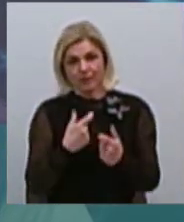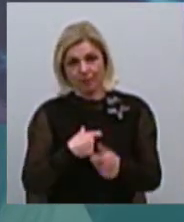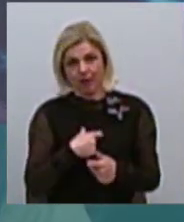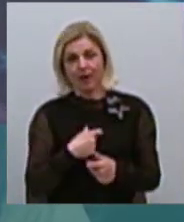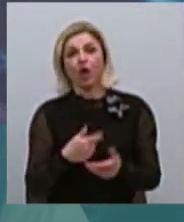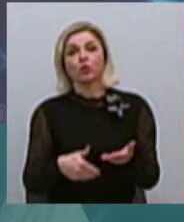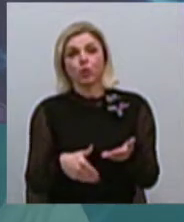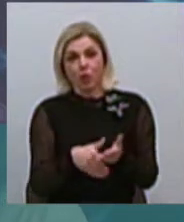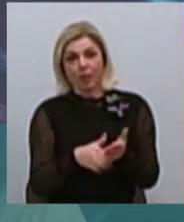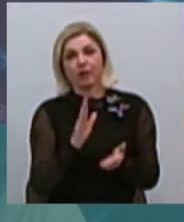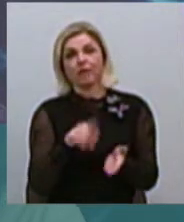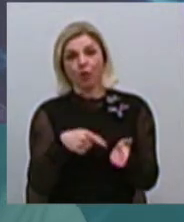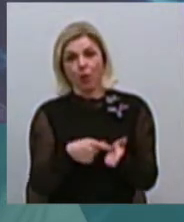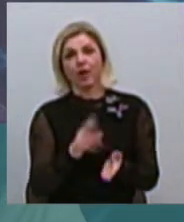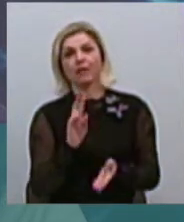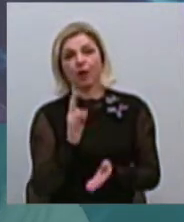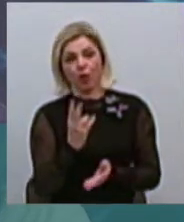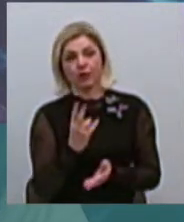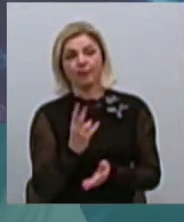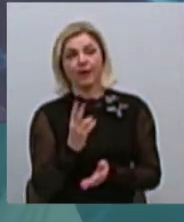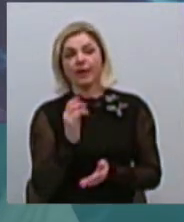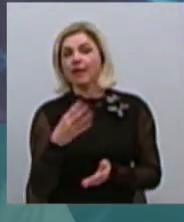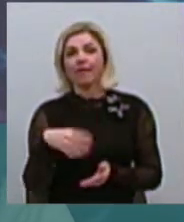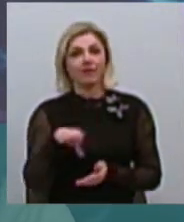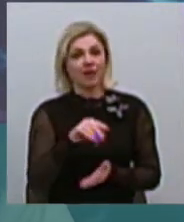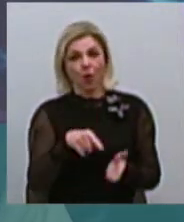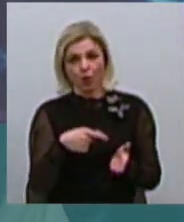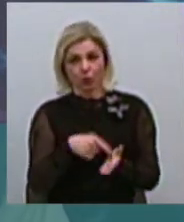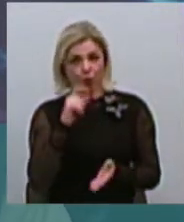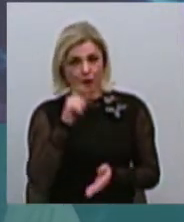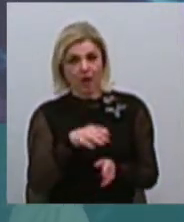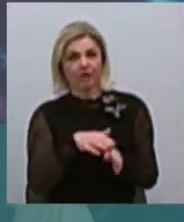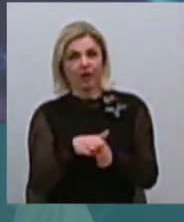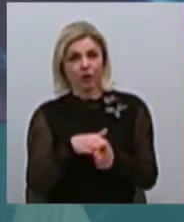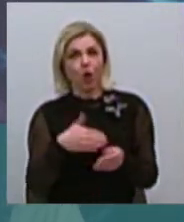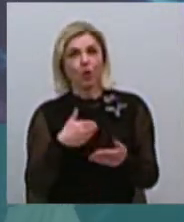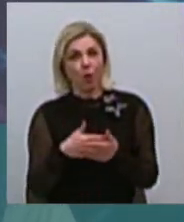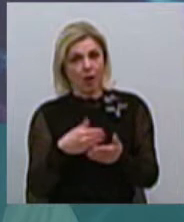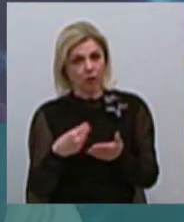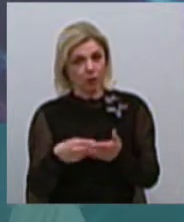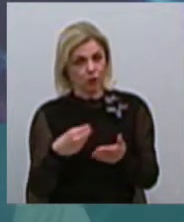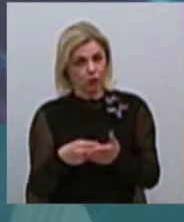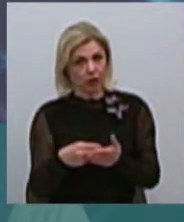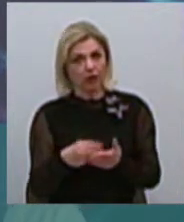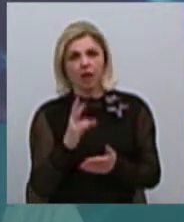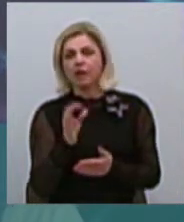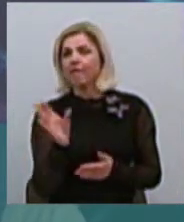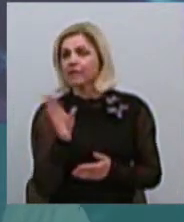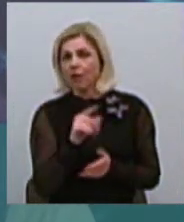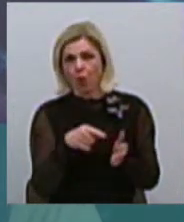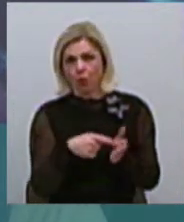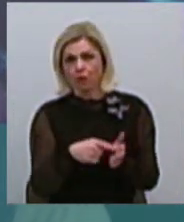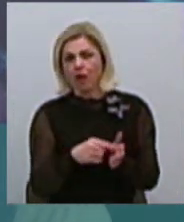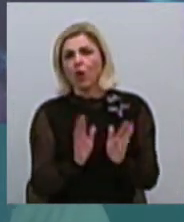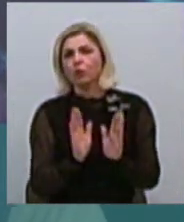в городі Ніколаїві, причем не во всіх городах України, реалізується громадський бюджет. Обратите в мене. Далі не во всіх. Буквально 5